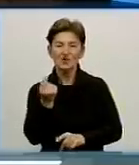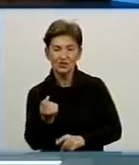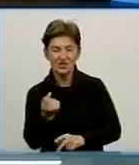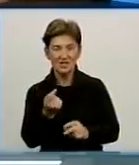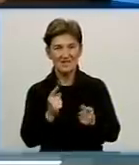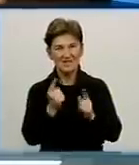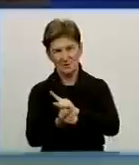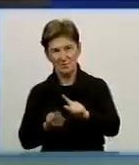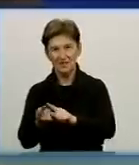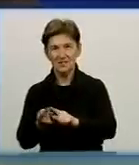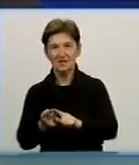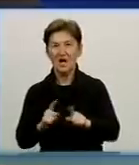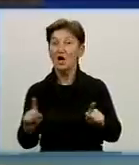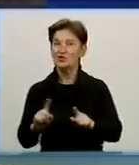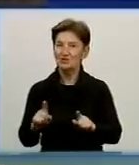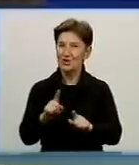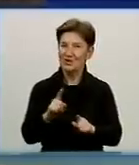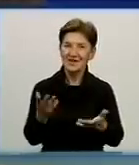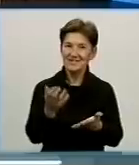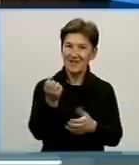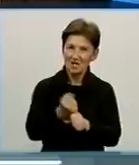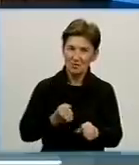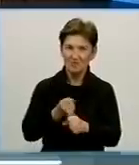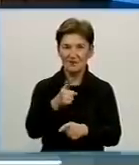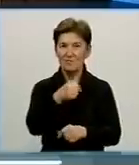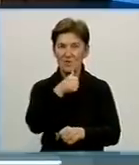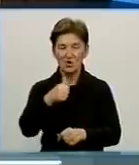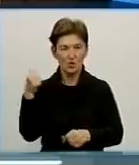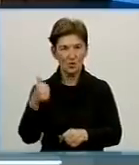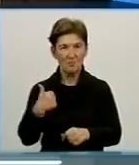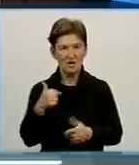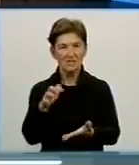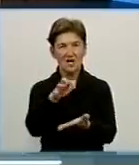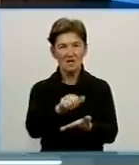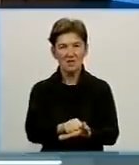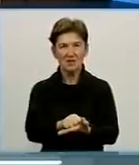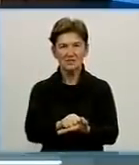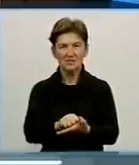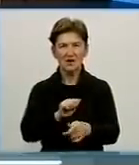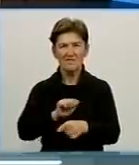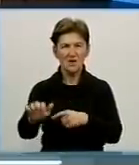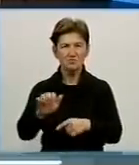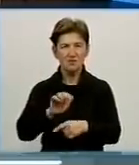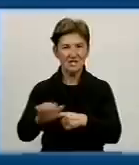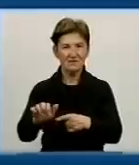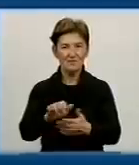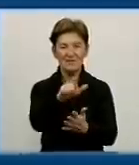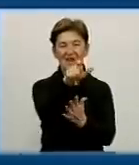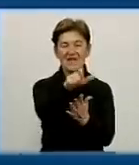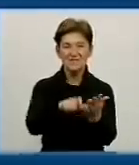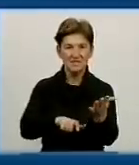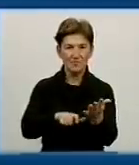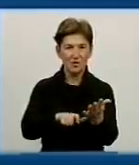Які в цьому напрацювання тоді повідомити нам? Ну, наприклад, минулого року ми займалися випуском екологічних листівок, пов